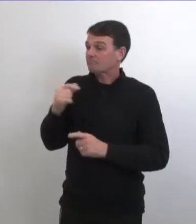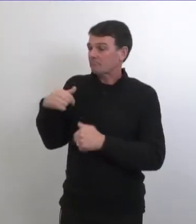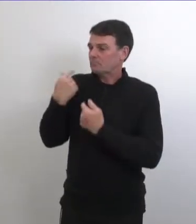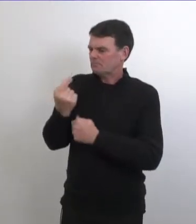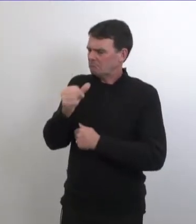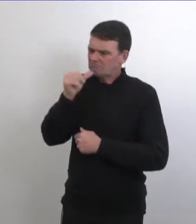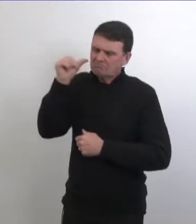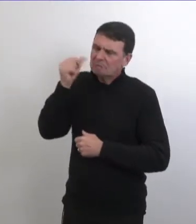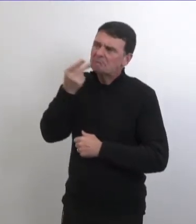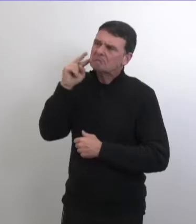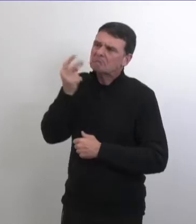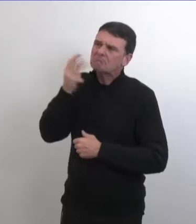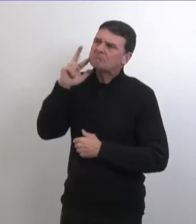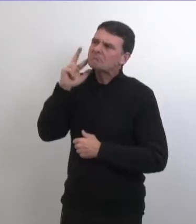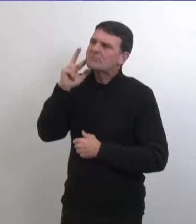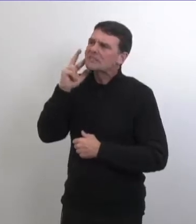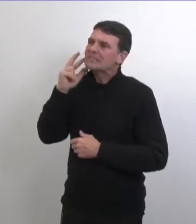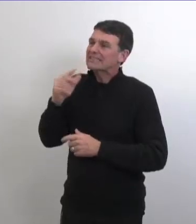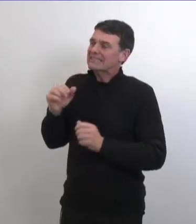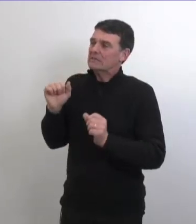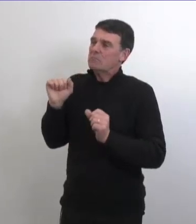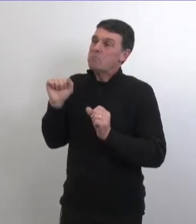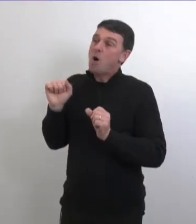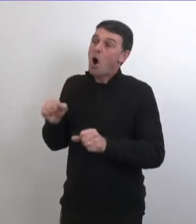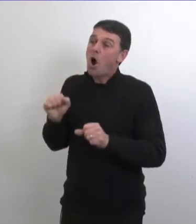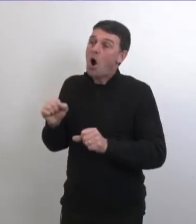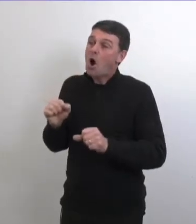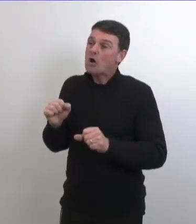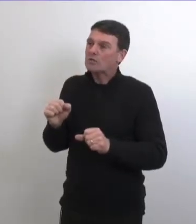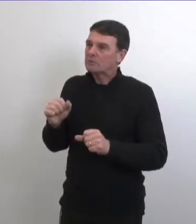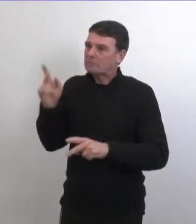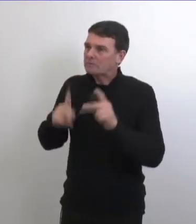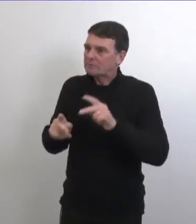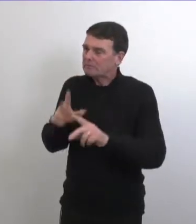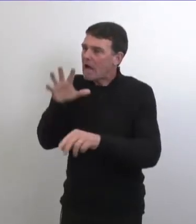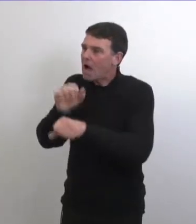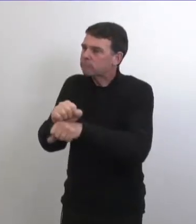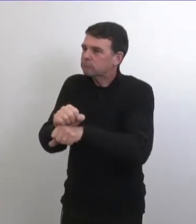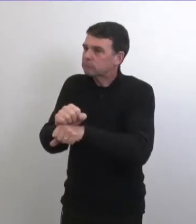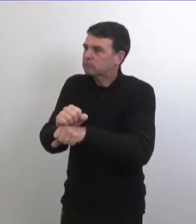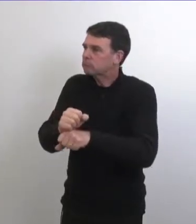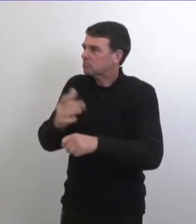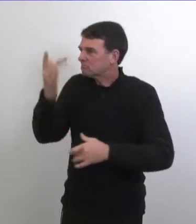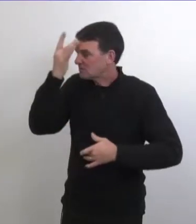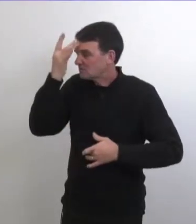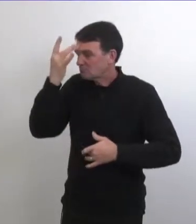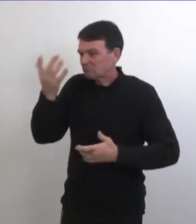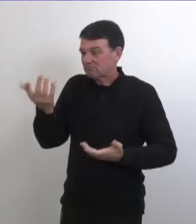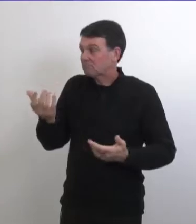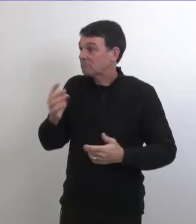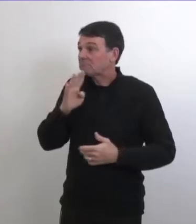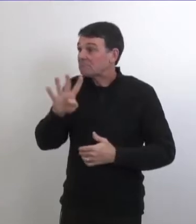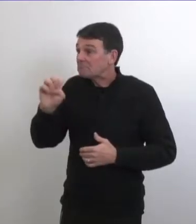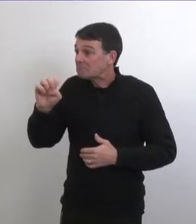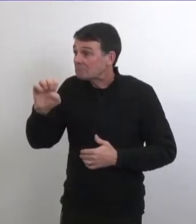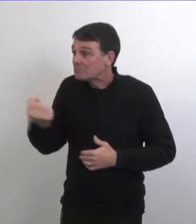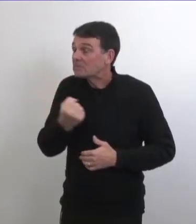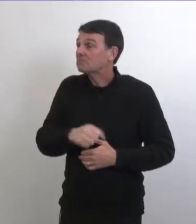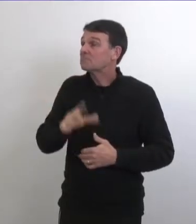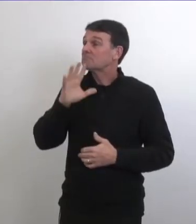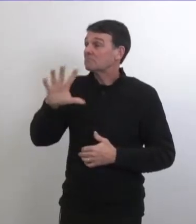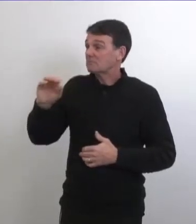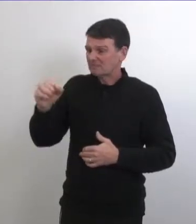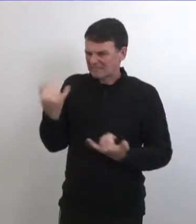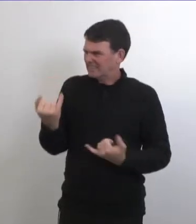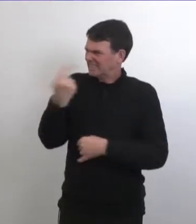alors certains des chiffres qui sont sortis ces deux derniers jours indique qu'il ya peut-être des gens